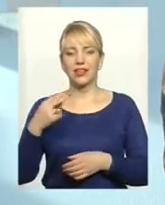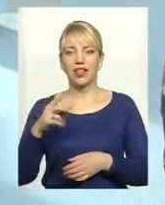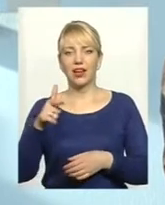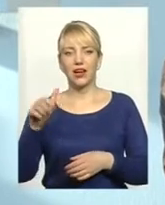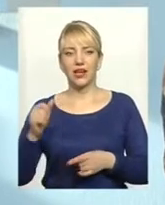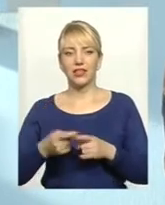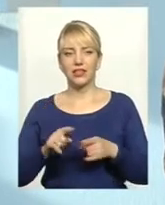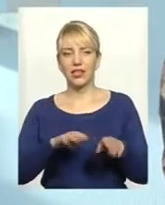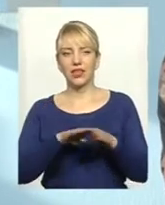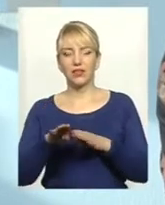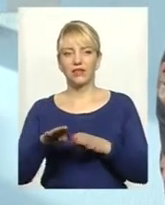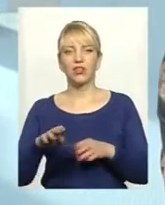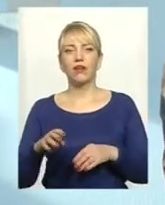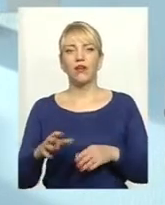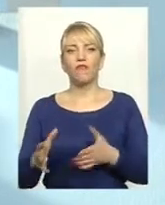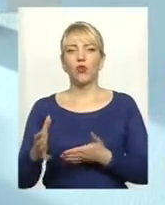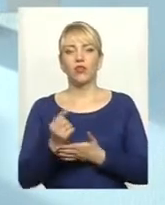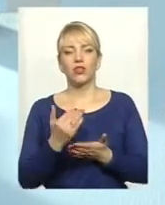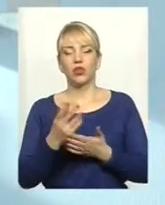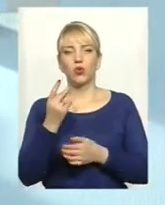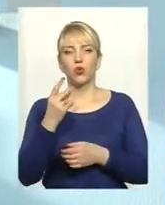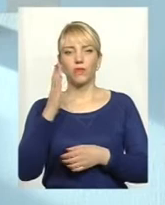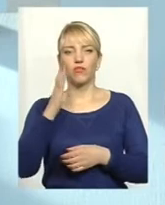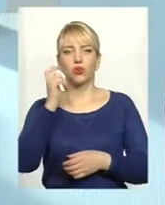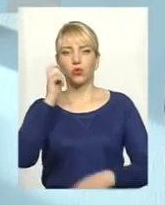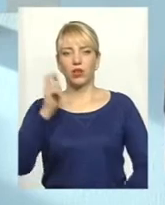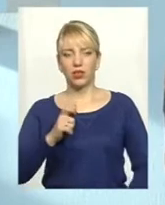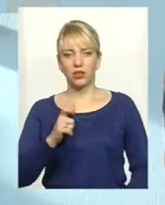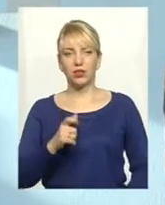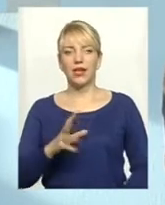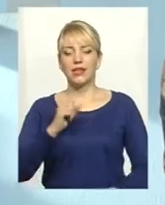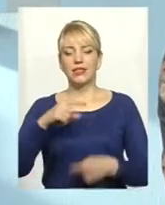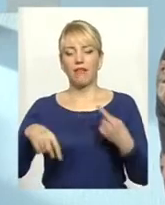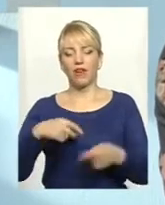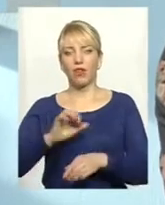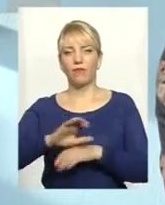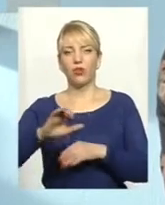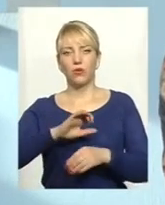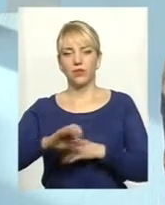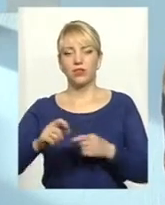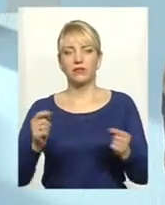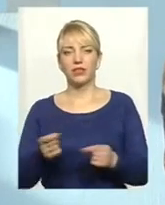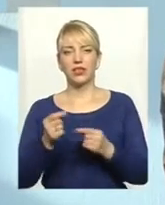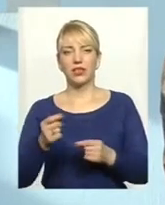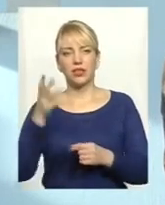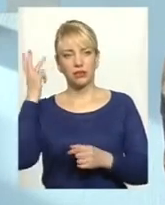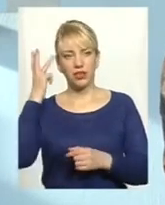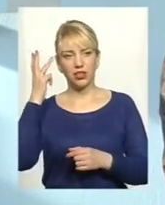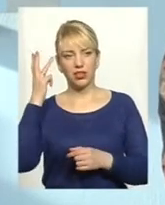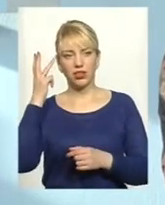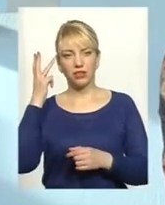рівень урожайності є другий в Україні. А за валом виробництвом зерна Хмельниччина